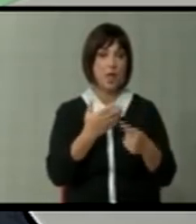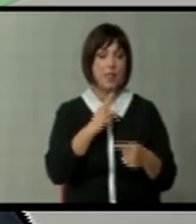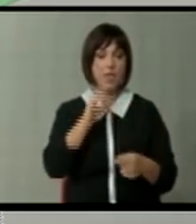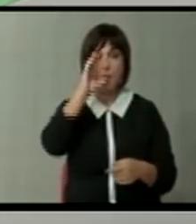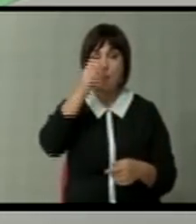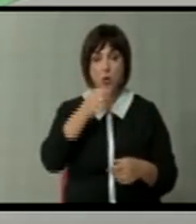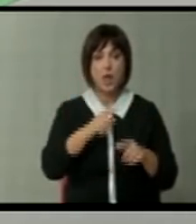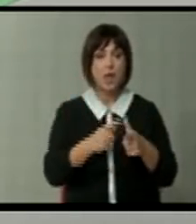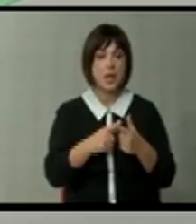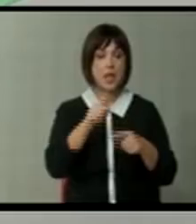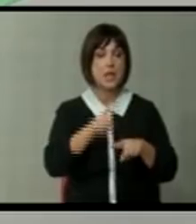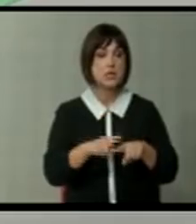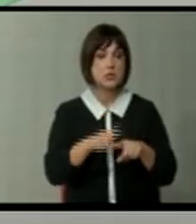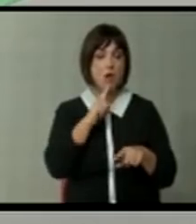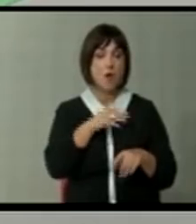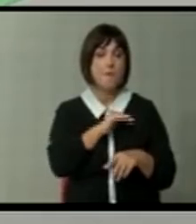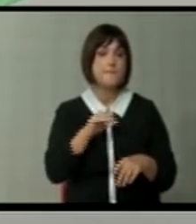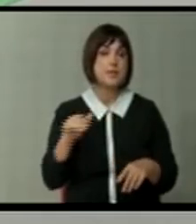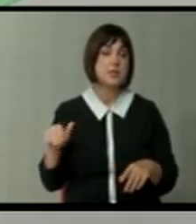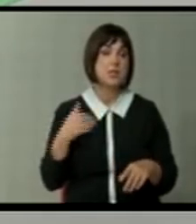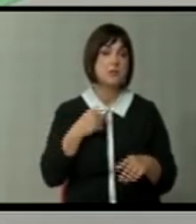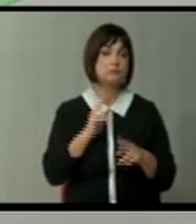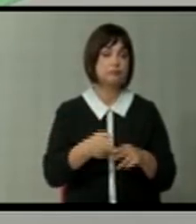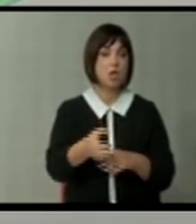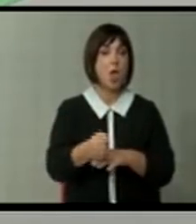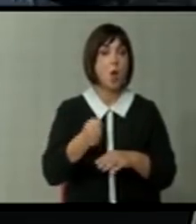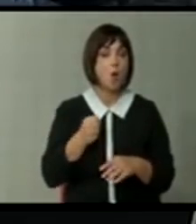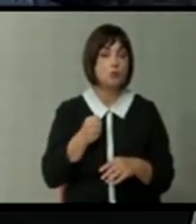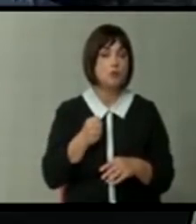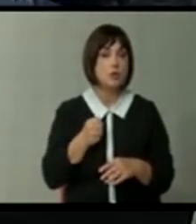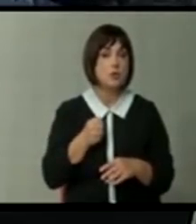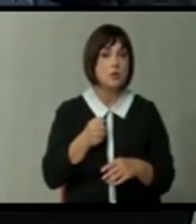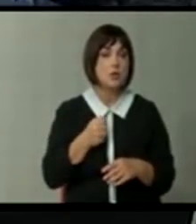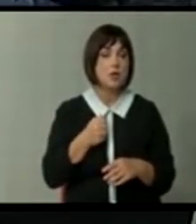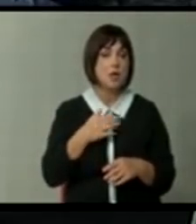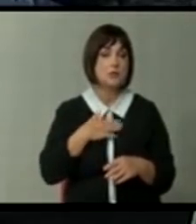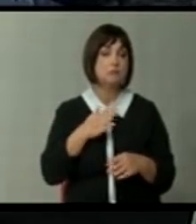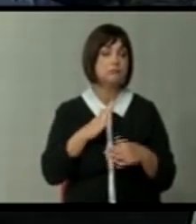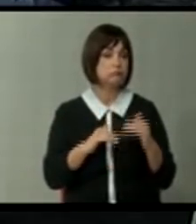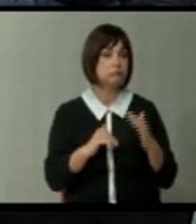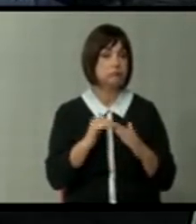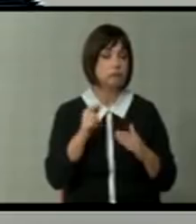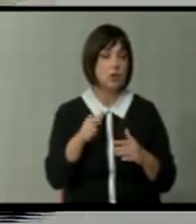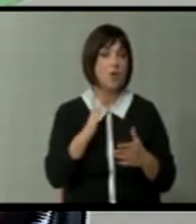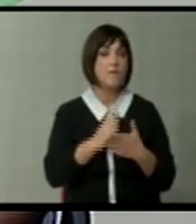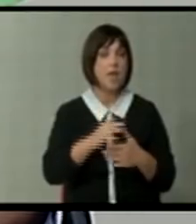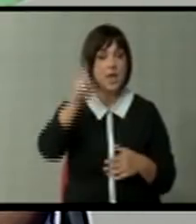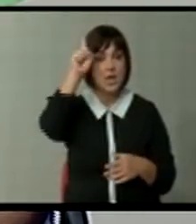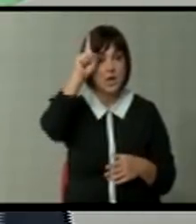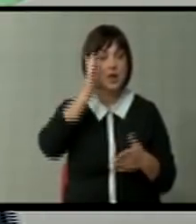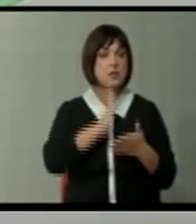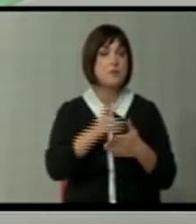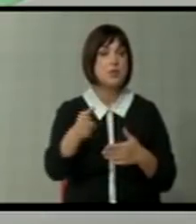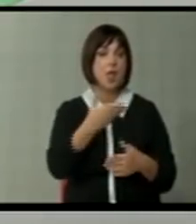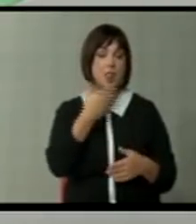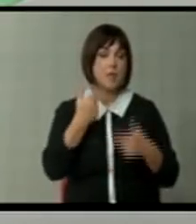Булгарија или Грција, кој имаат милион инструменти да не кочат, за оѓана истината, току Германија ќе биде